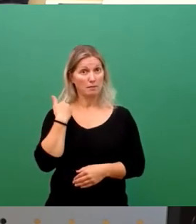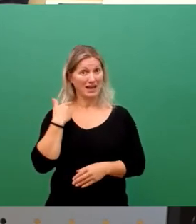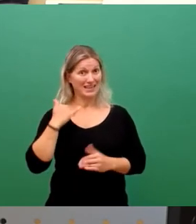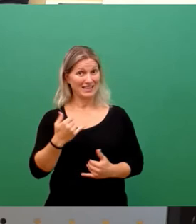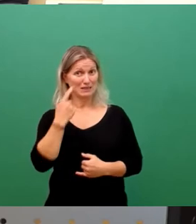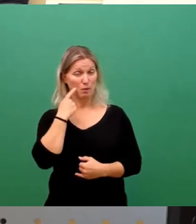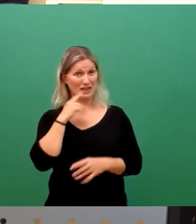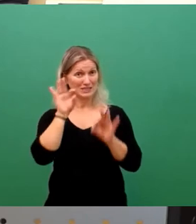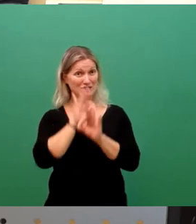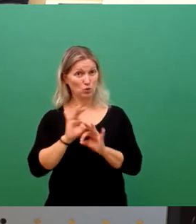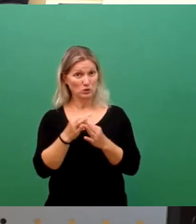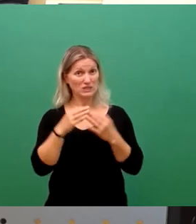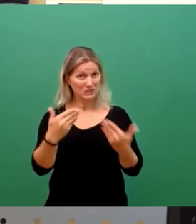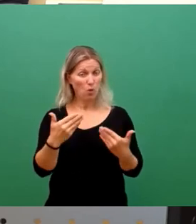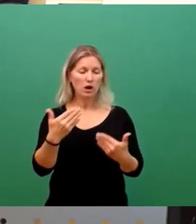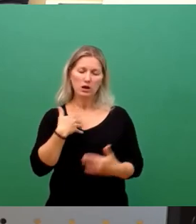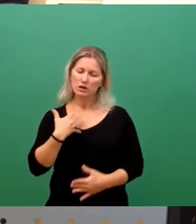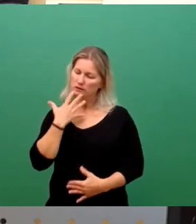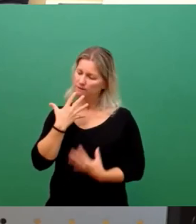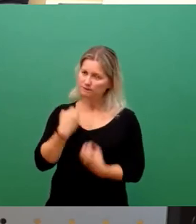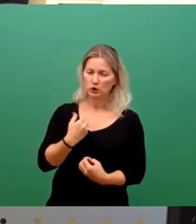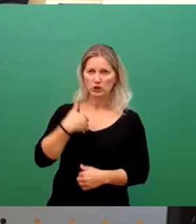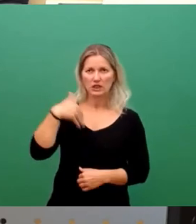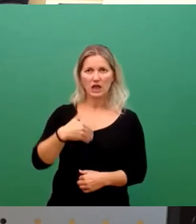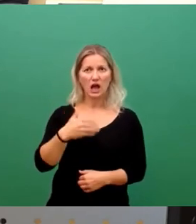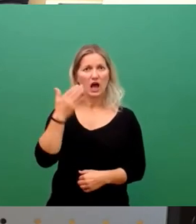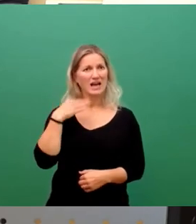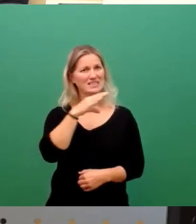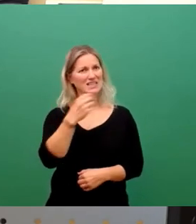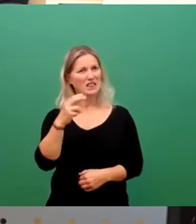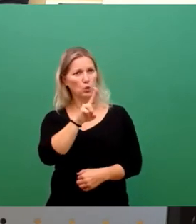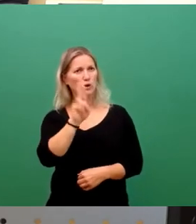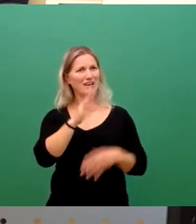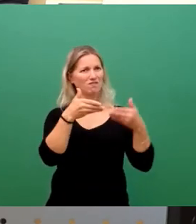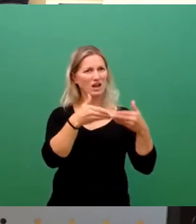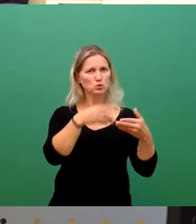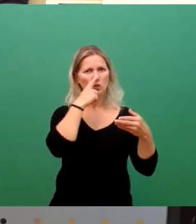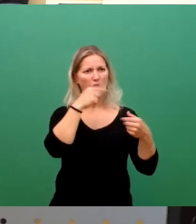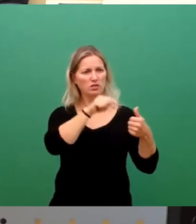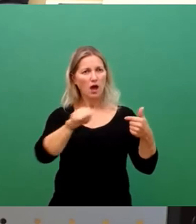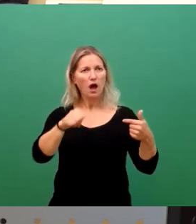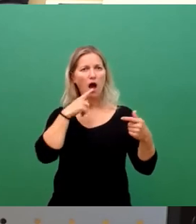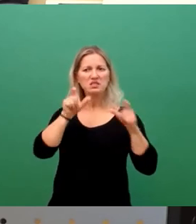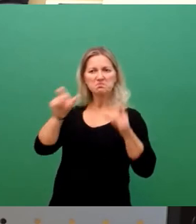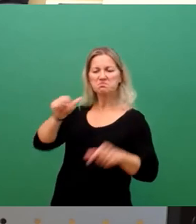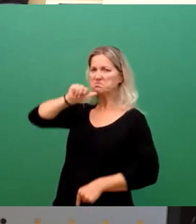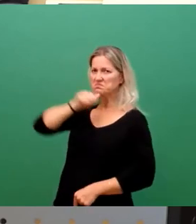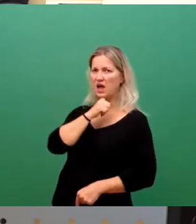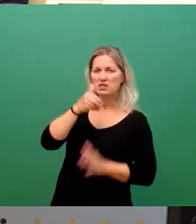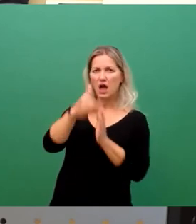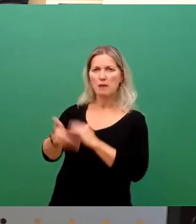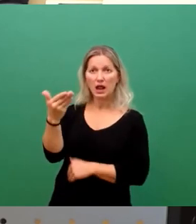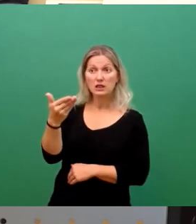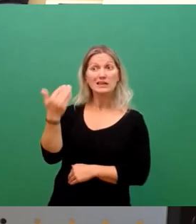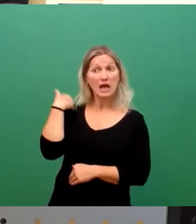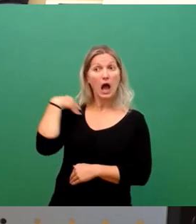wirklich verärgert, dass die Fraktionen von CDU und anderen das verhindert haben. Im Übrigen auch die Dissidentenfraktion,